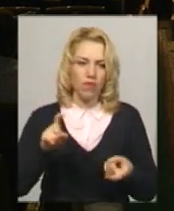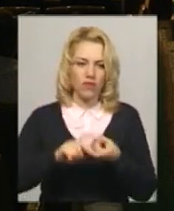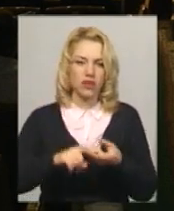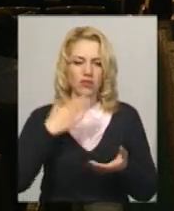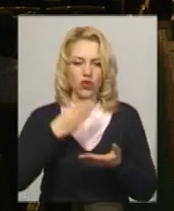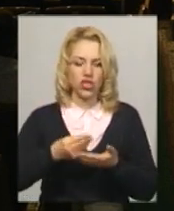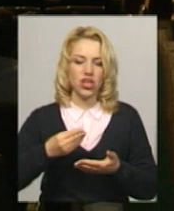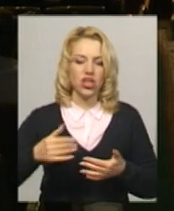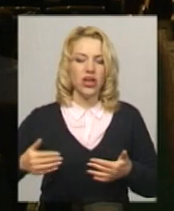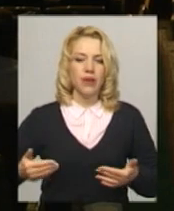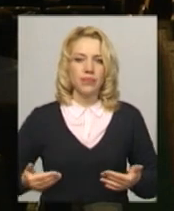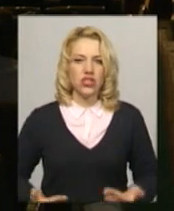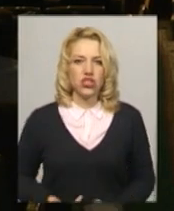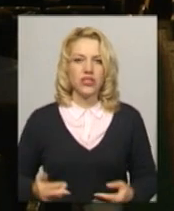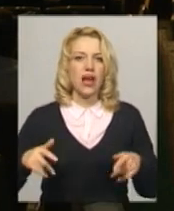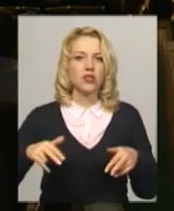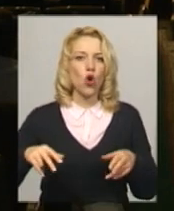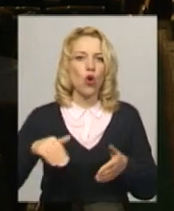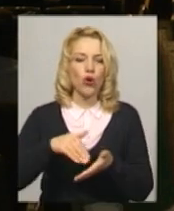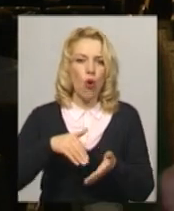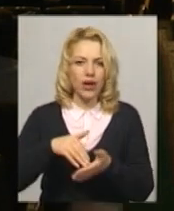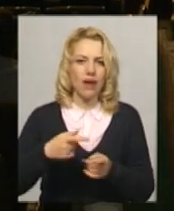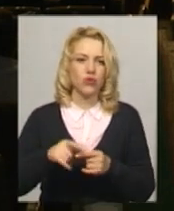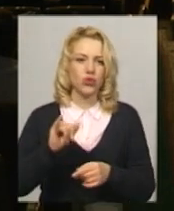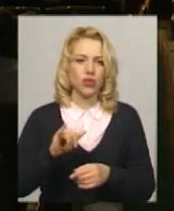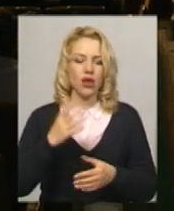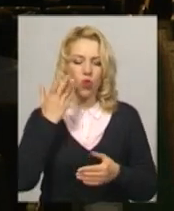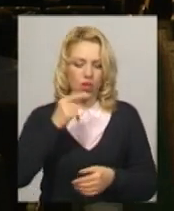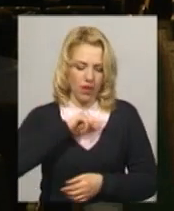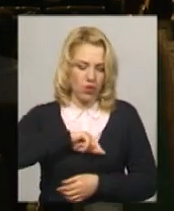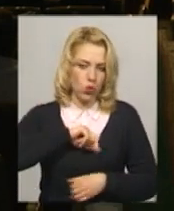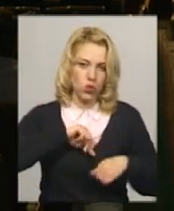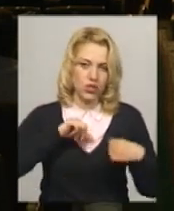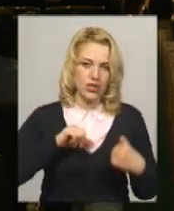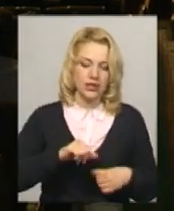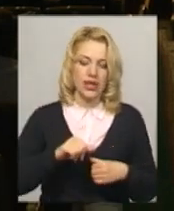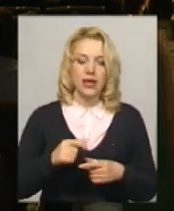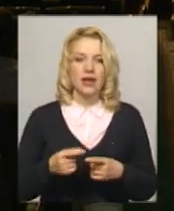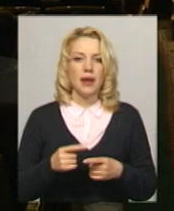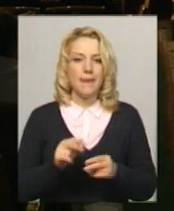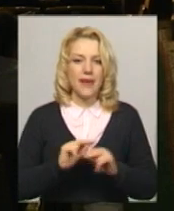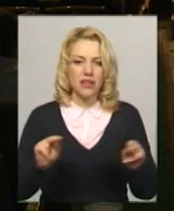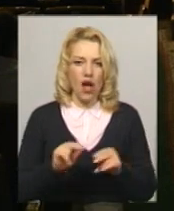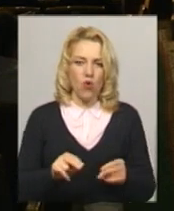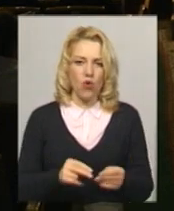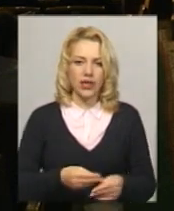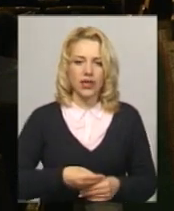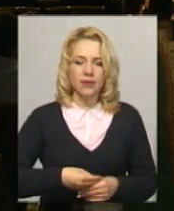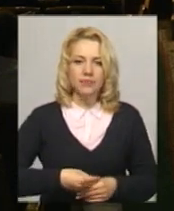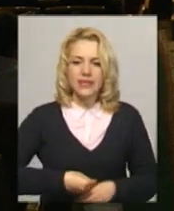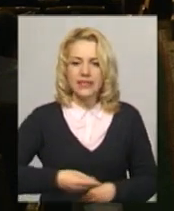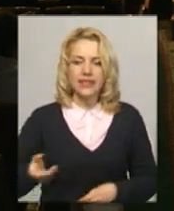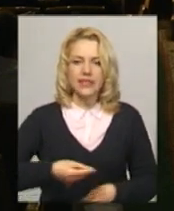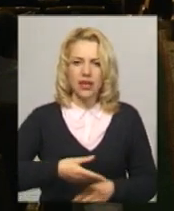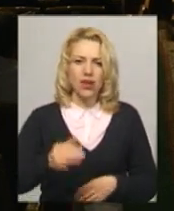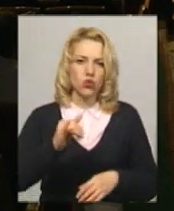хореографією, коли в душах педагоги сіють добро і